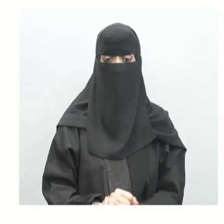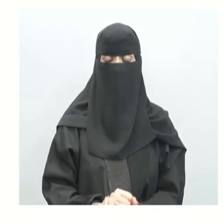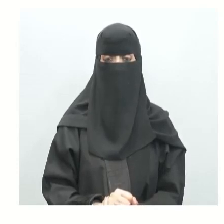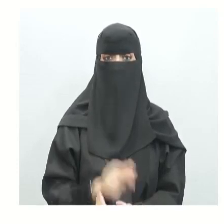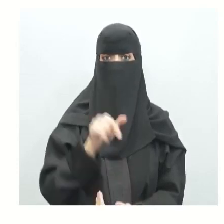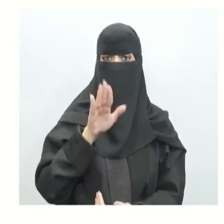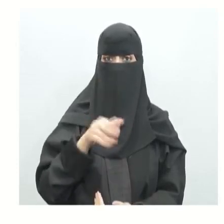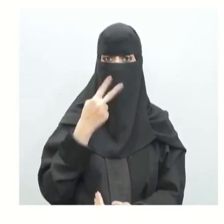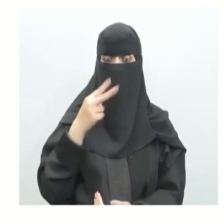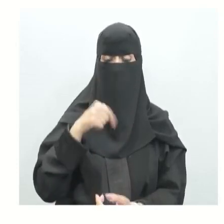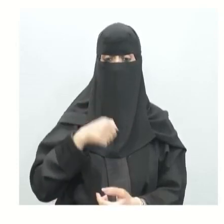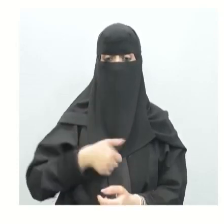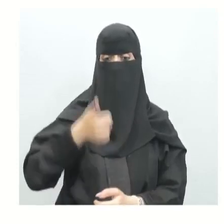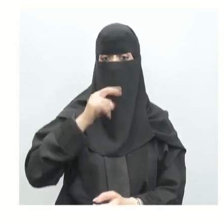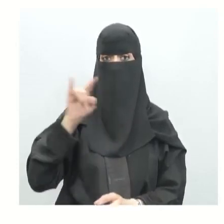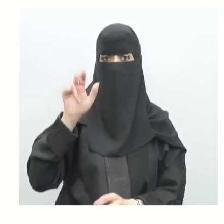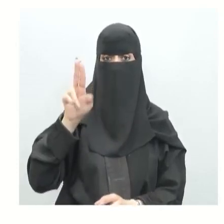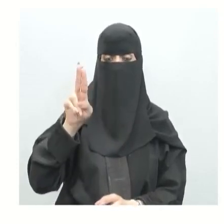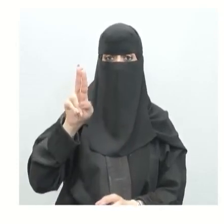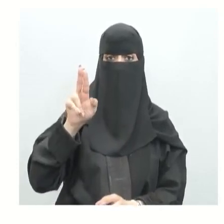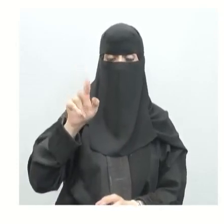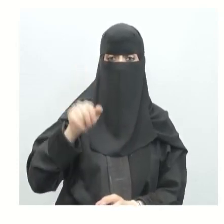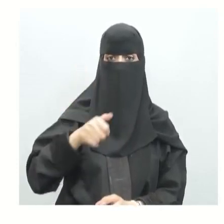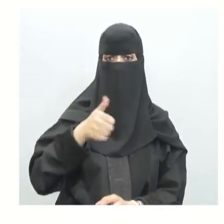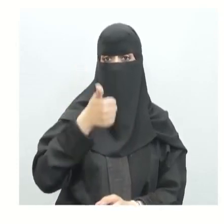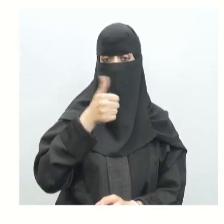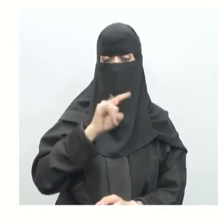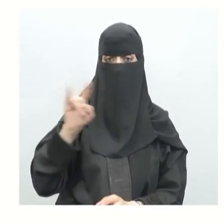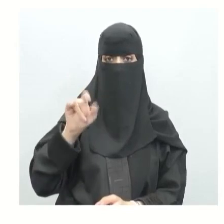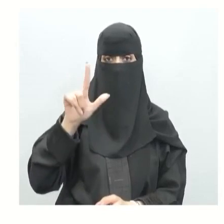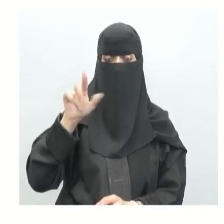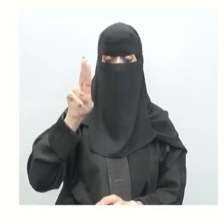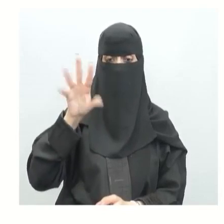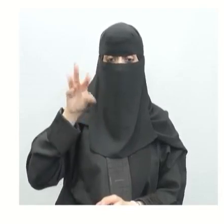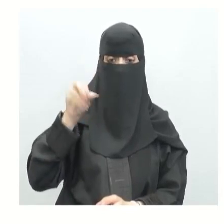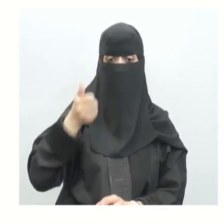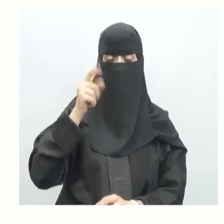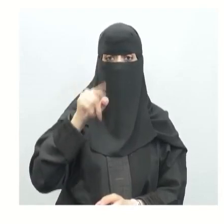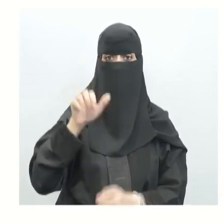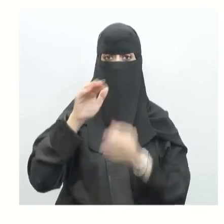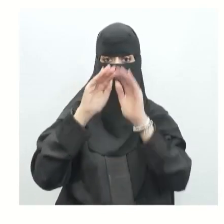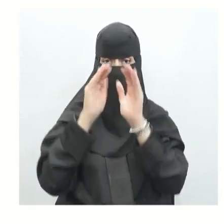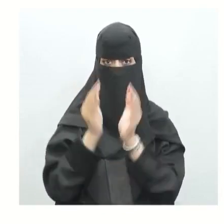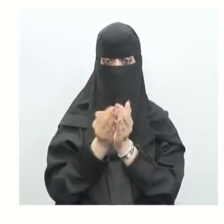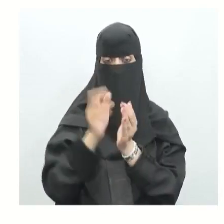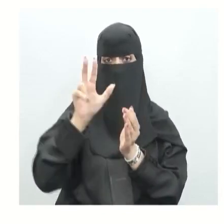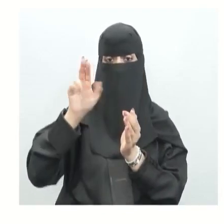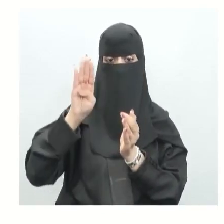أيضا من ضمن الأمراض الذي يصيب الجهاز الهيكلي مرض يسمى الالتهاب الكيسي